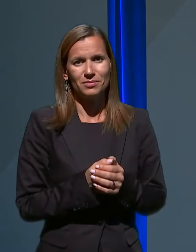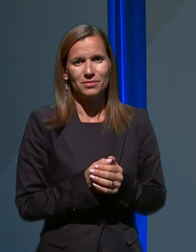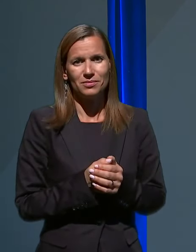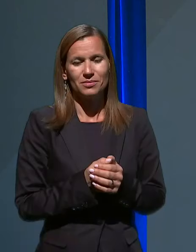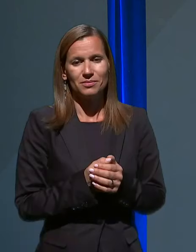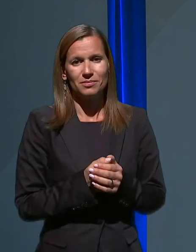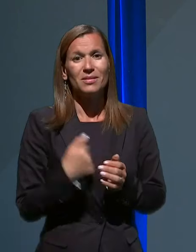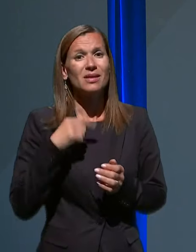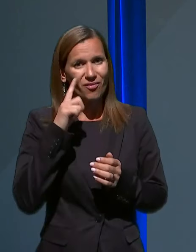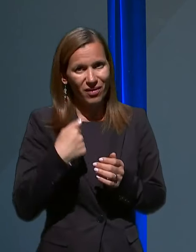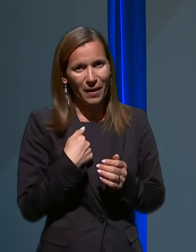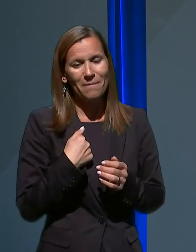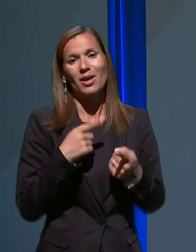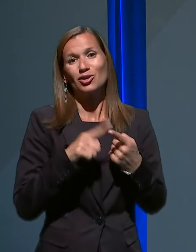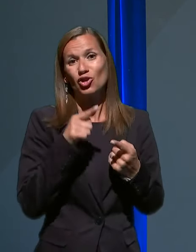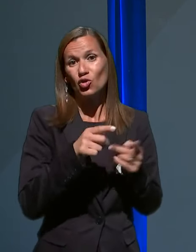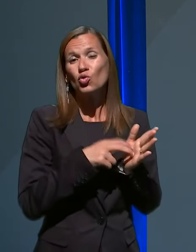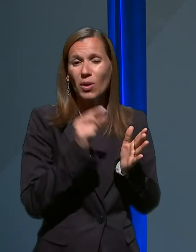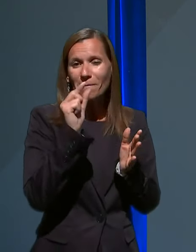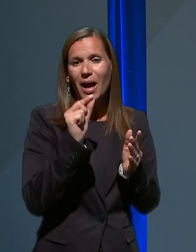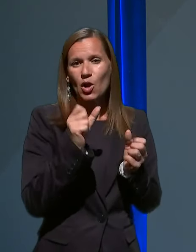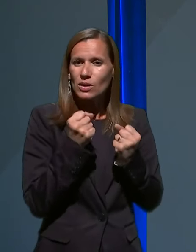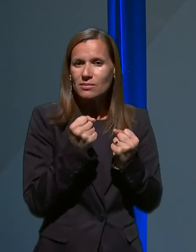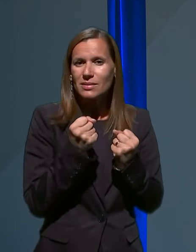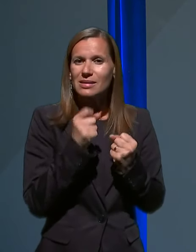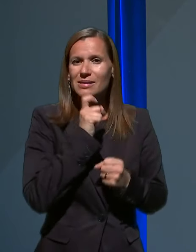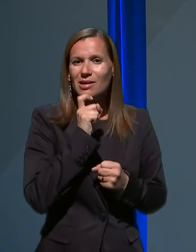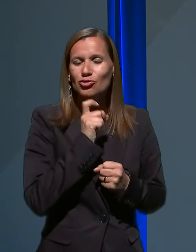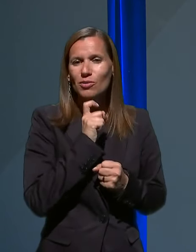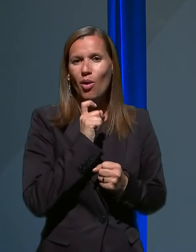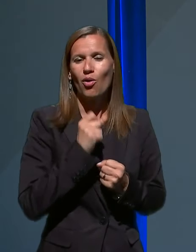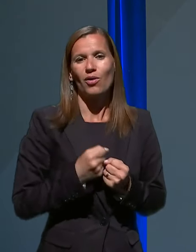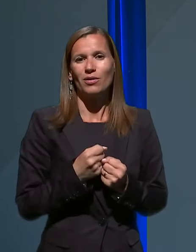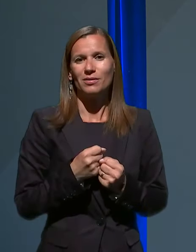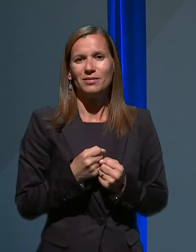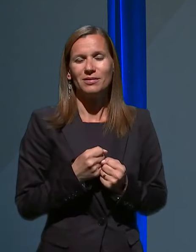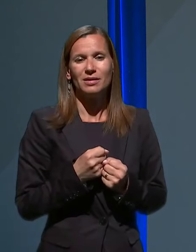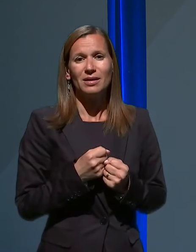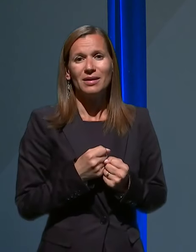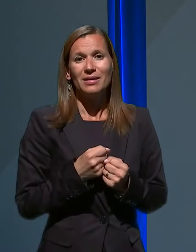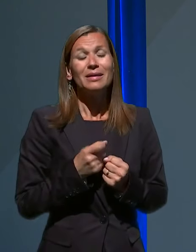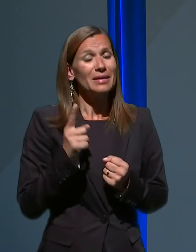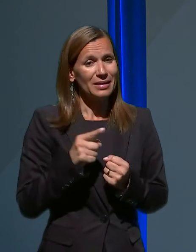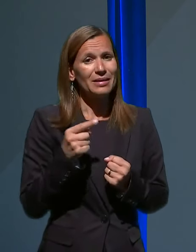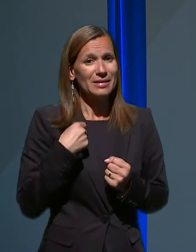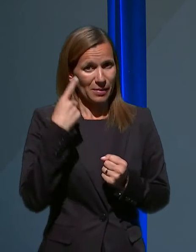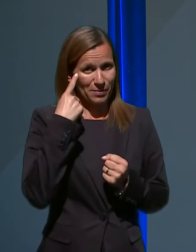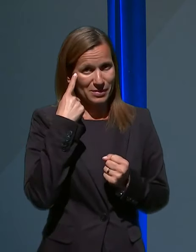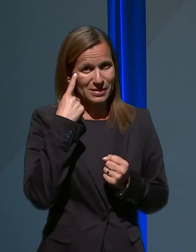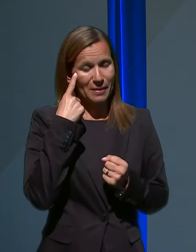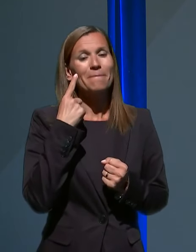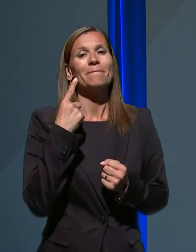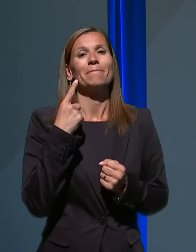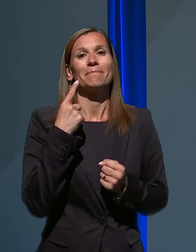Vem, da če to še malo zdržimo in mislim, da je na